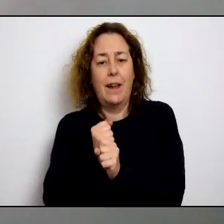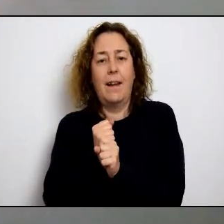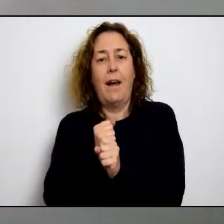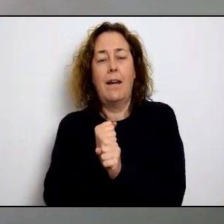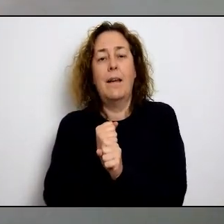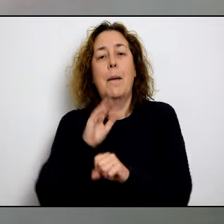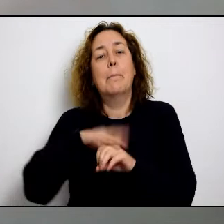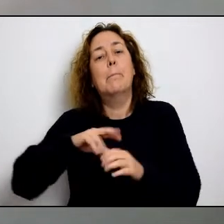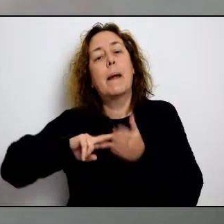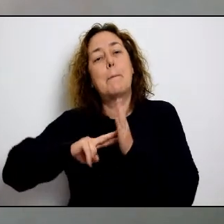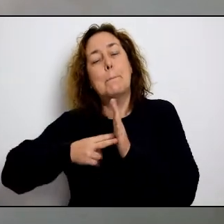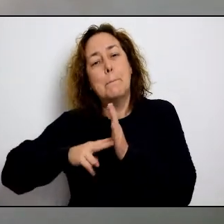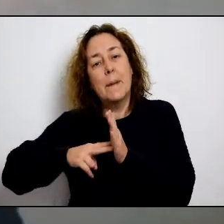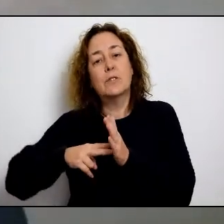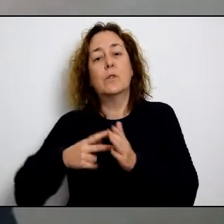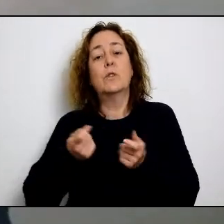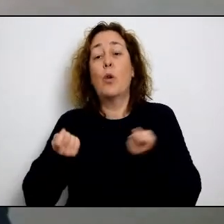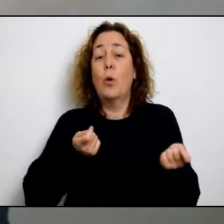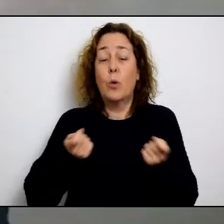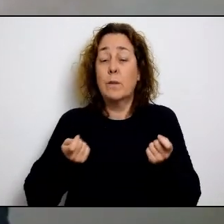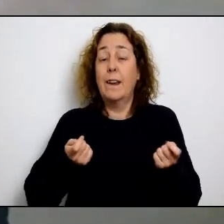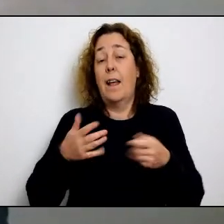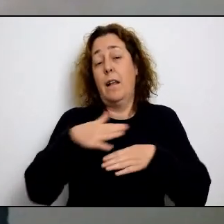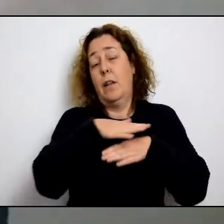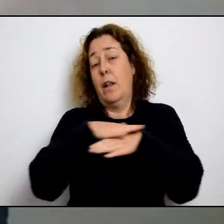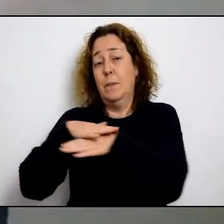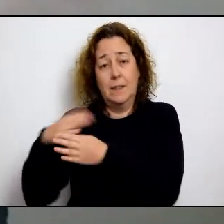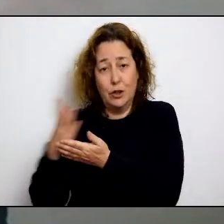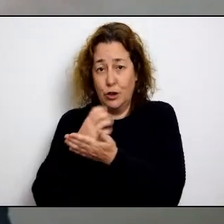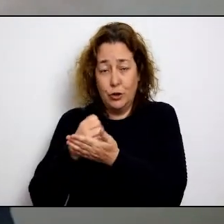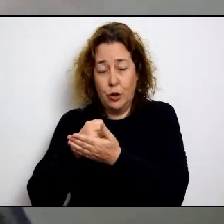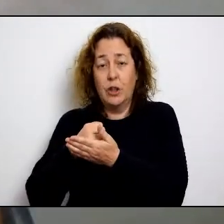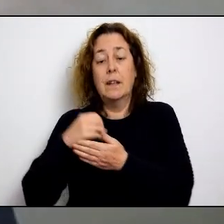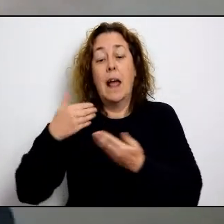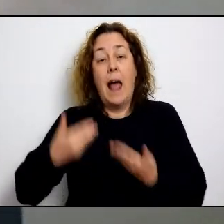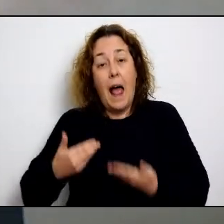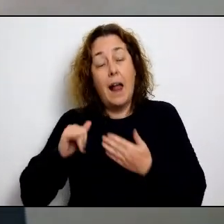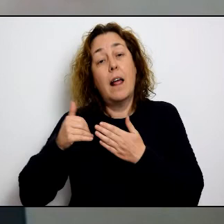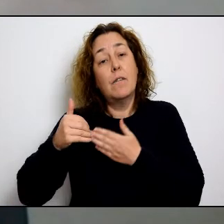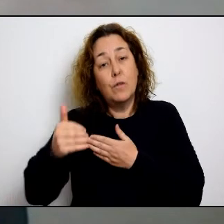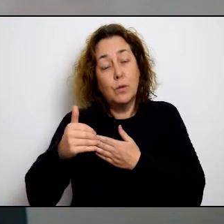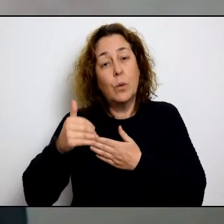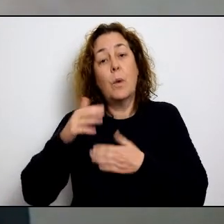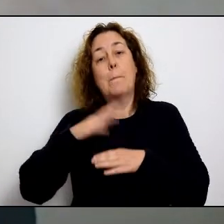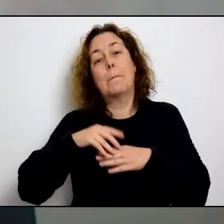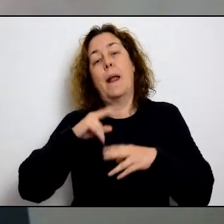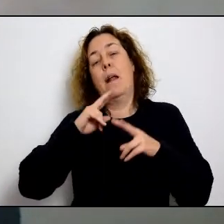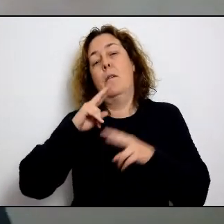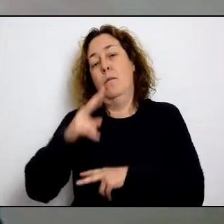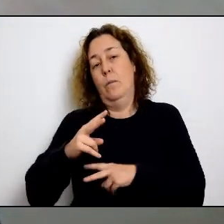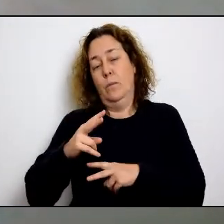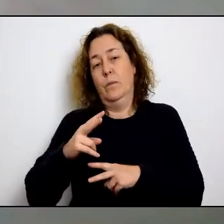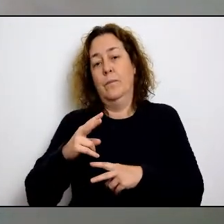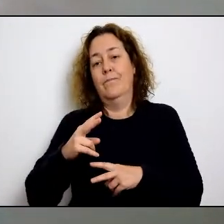ocupa a nivell sanitari com a prioritat, no és menut cert que també estem fent feina per posar mesures de manera coordinada